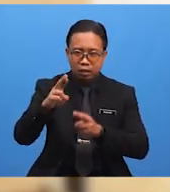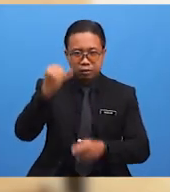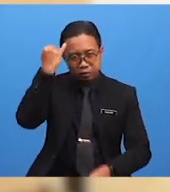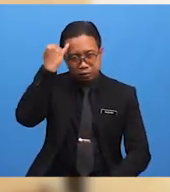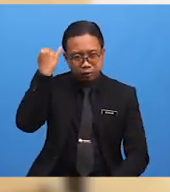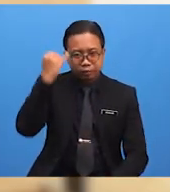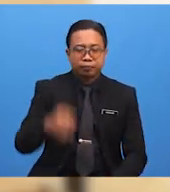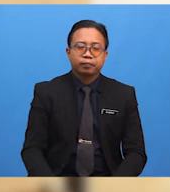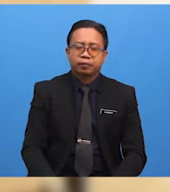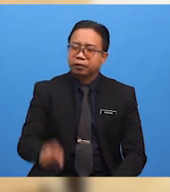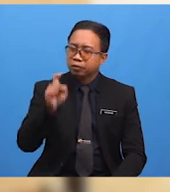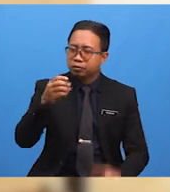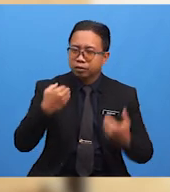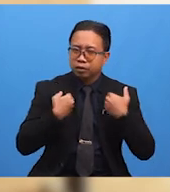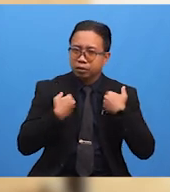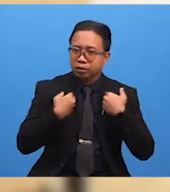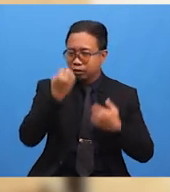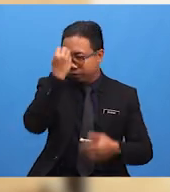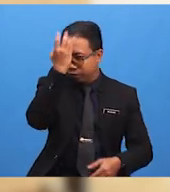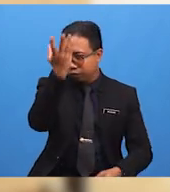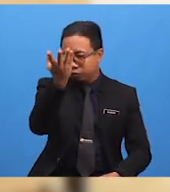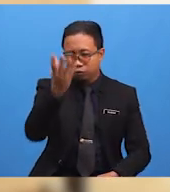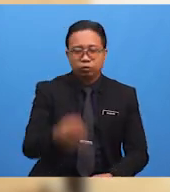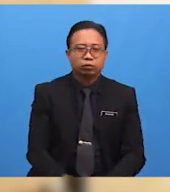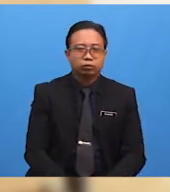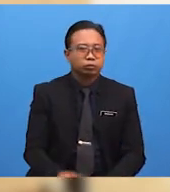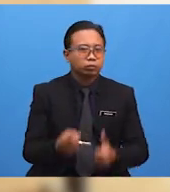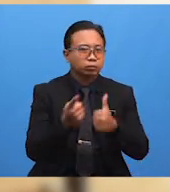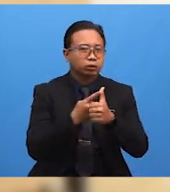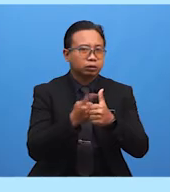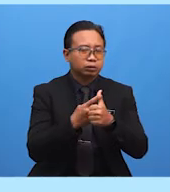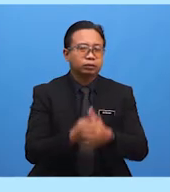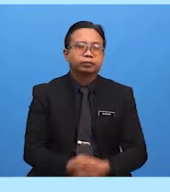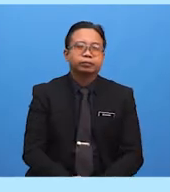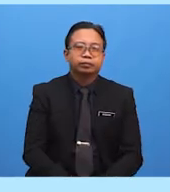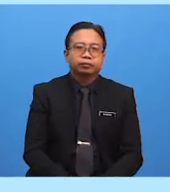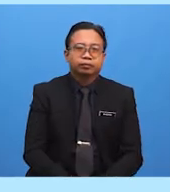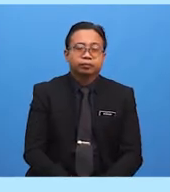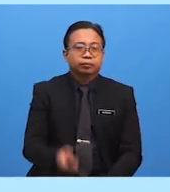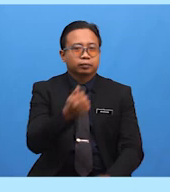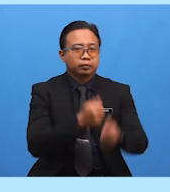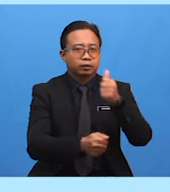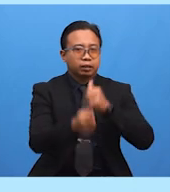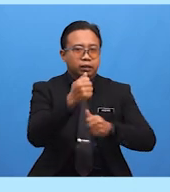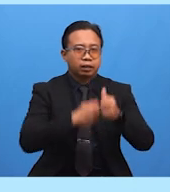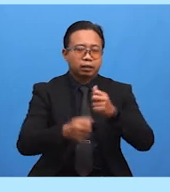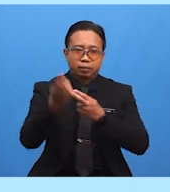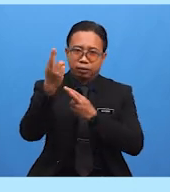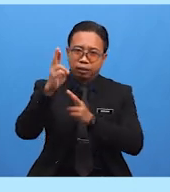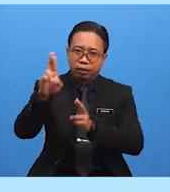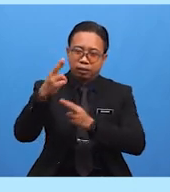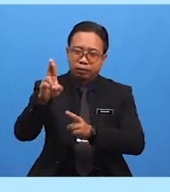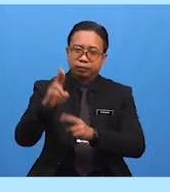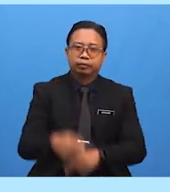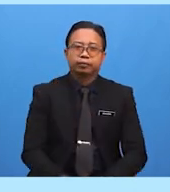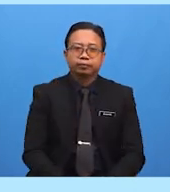Perlu Mengandungi Informasi Yang Pertama Iaitu Adab Adab Rehlah